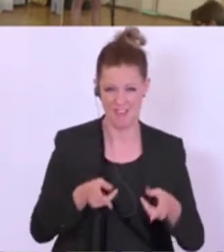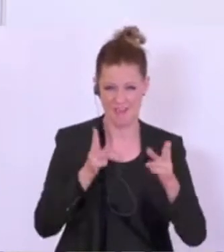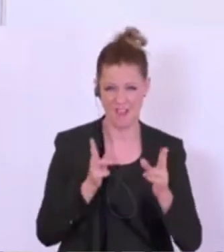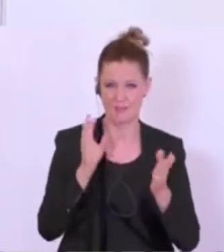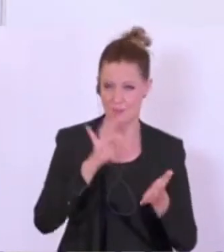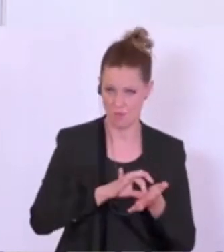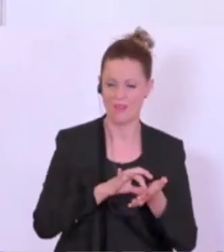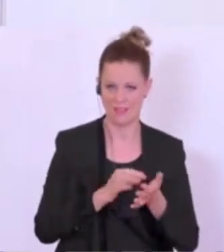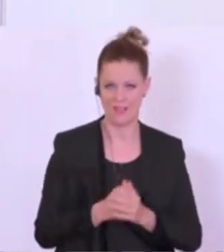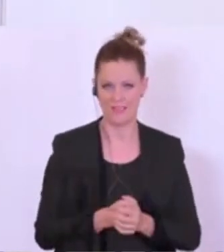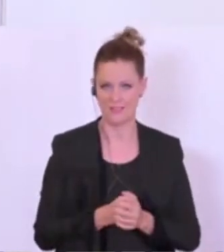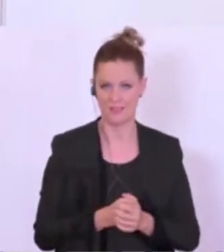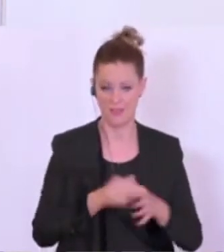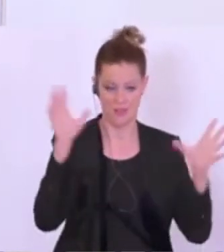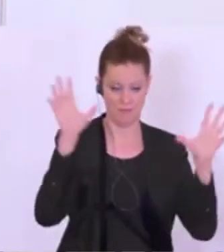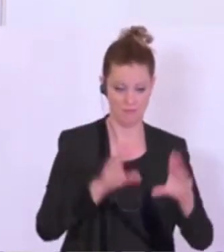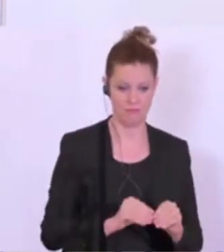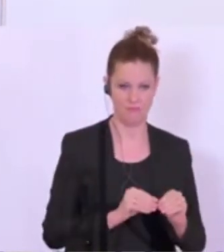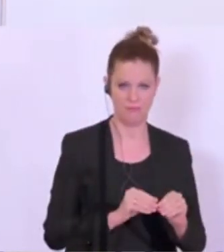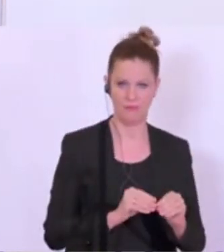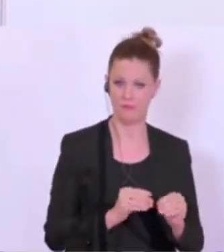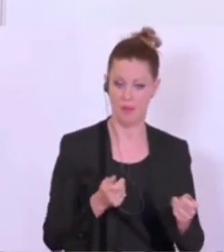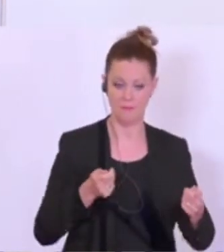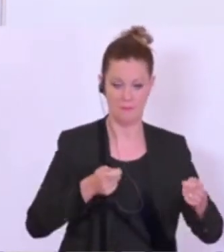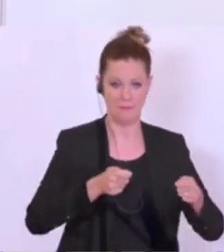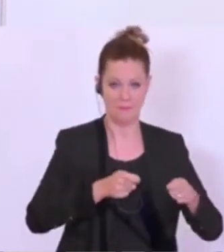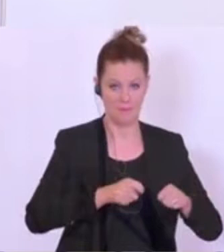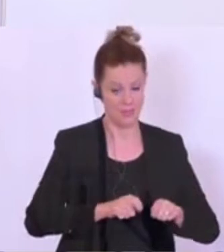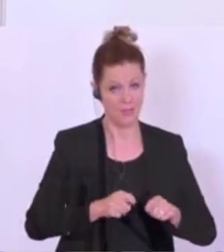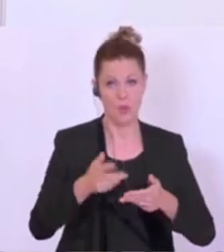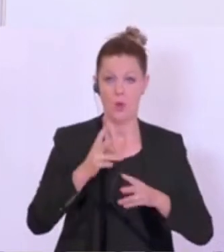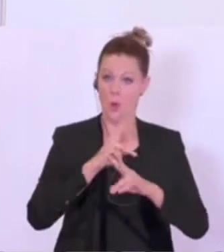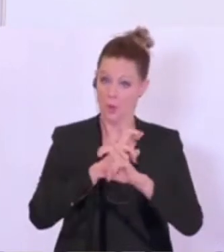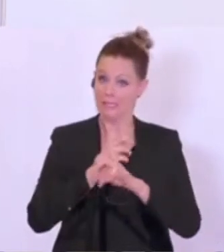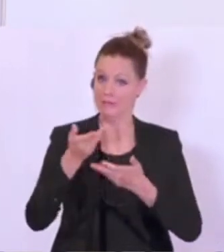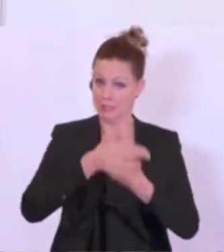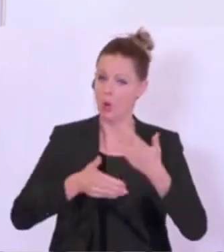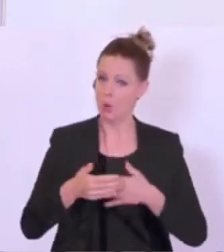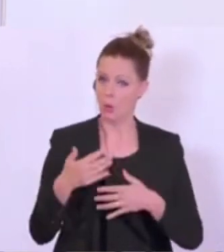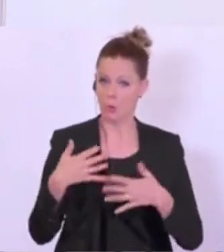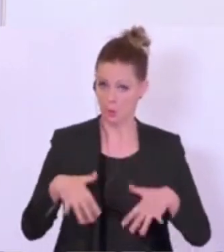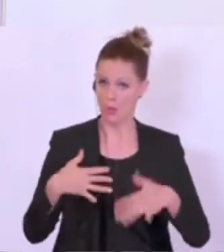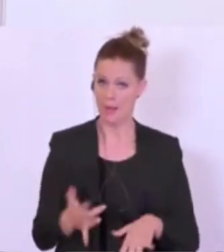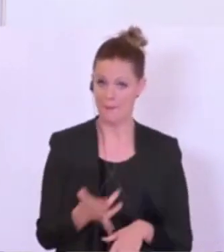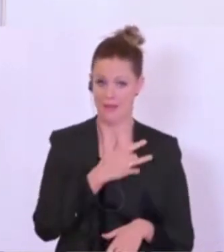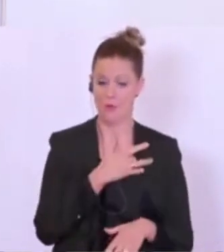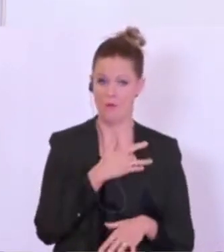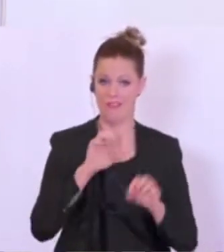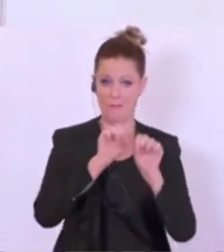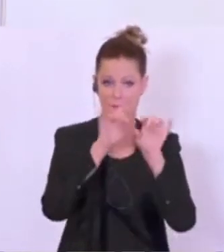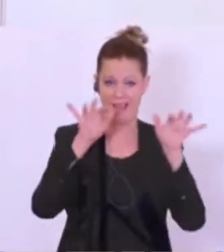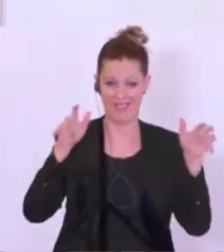Es geht ein Lockdown zu Ende, der Österreich sehr stark auch wirtschaftlich getroffen hat. Der Kampf gegen diese Pandemie wurde oft